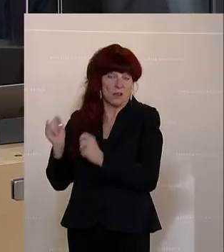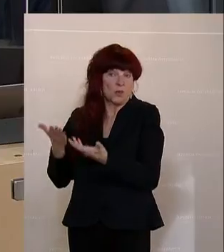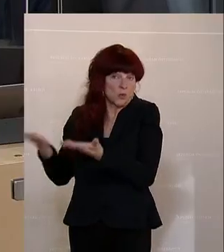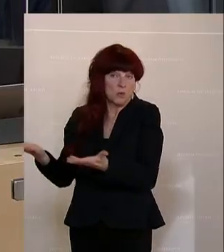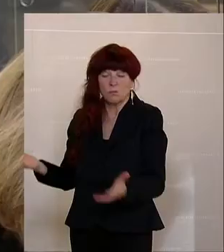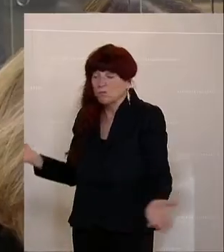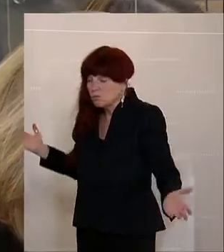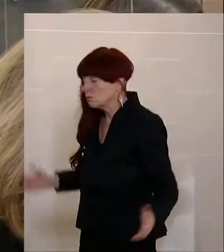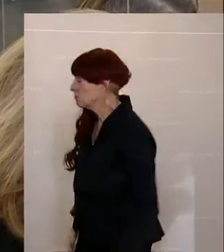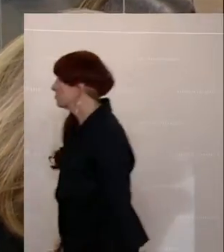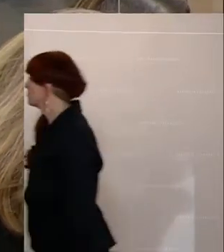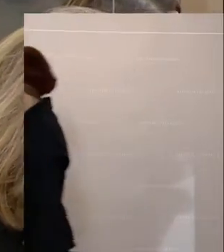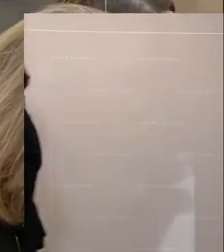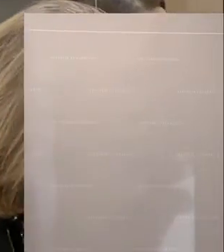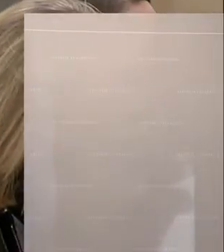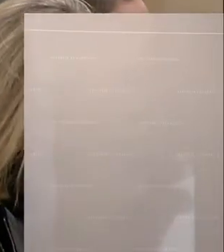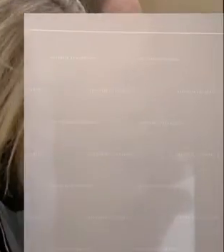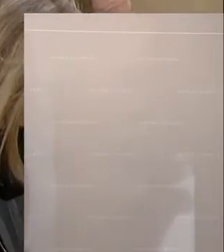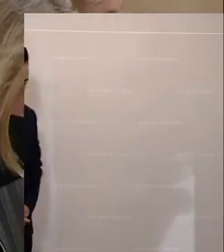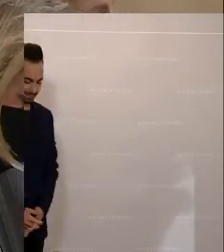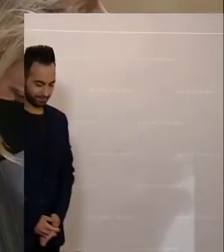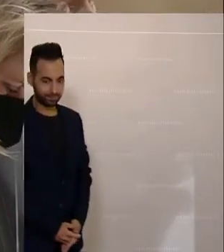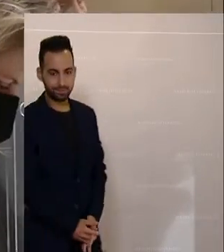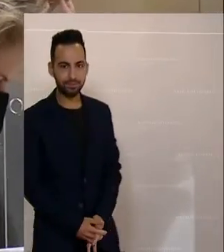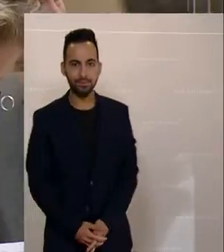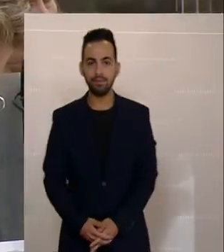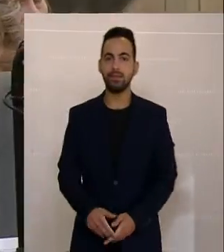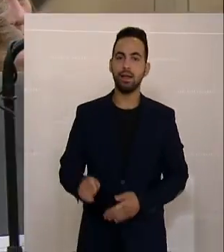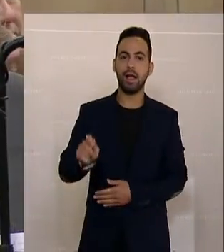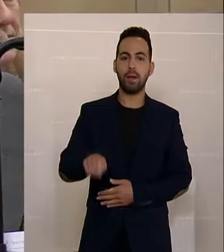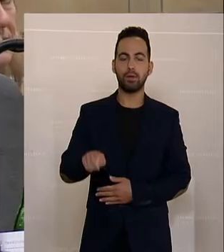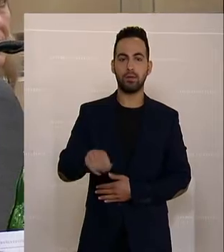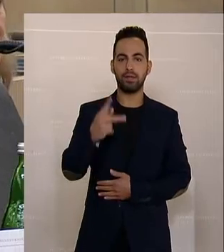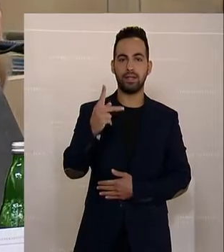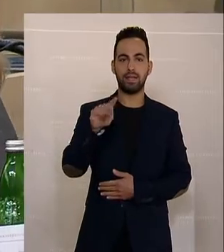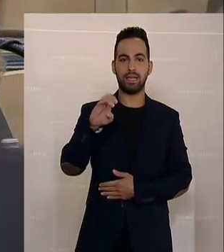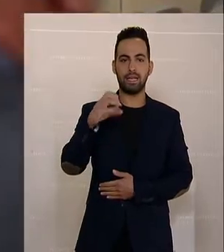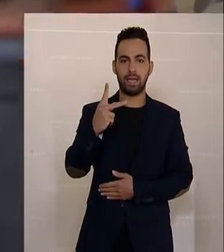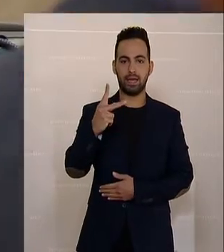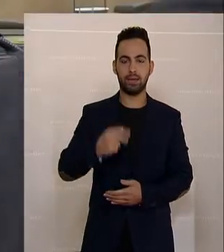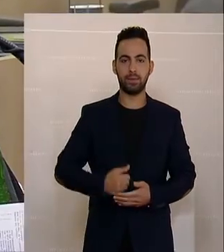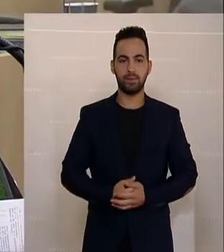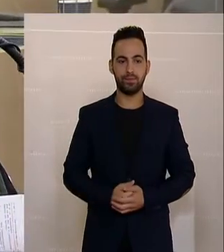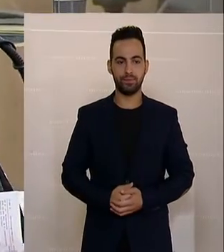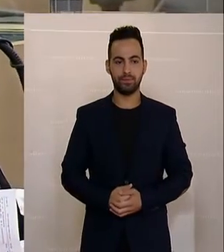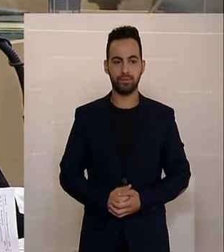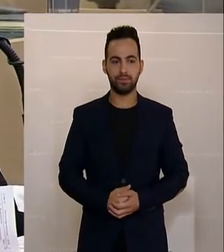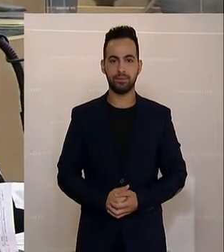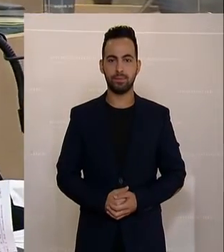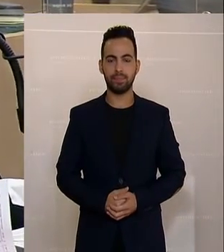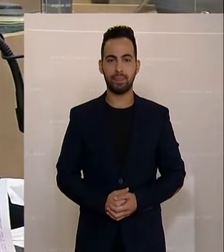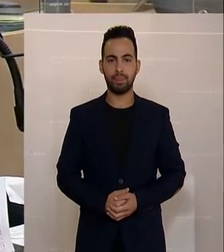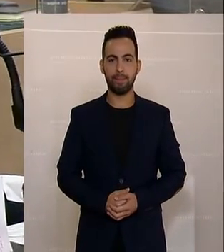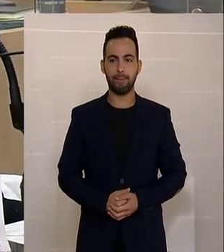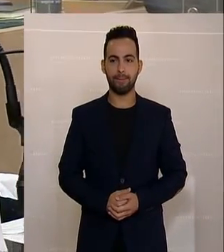Zu Wort gemeint ist der Abgeordnete Keck. Dietmar Keck, Zentralbetriebsrat der Föstalpine in Linz,